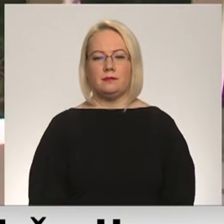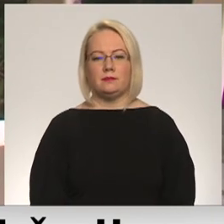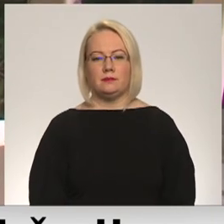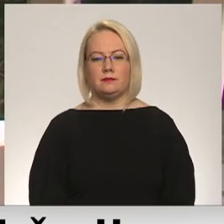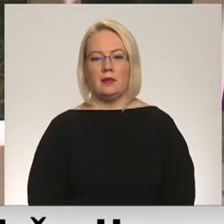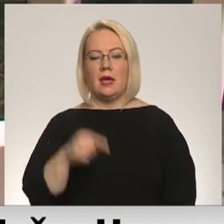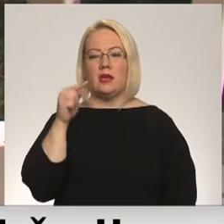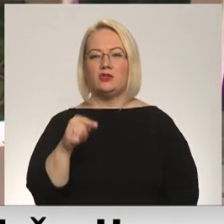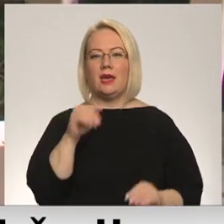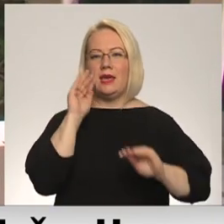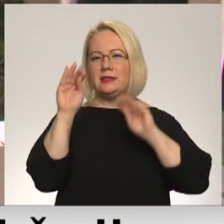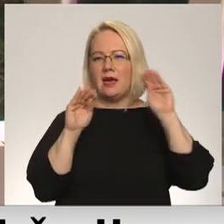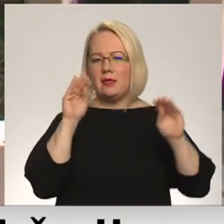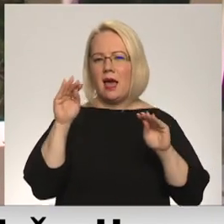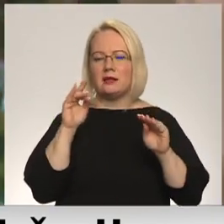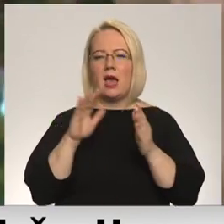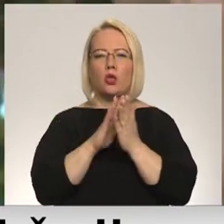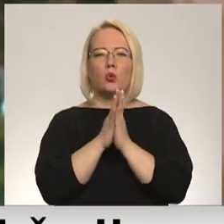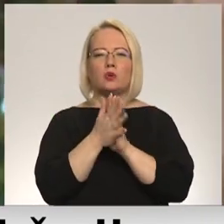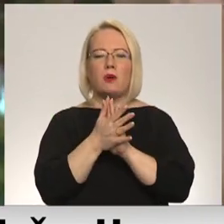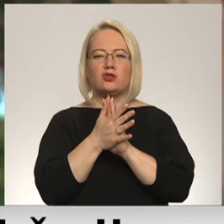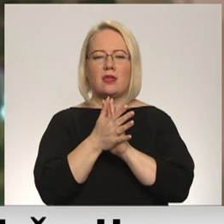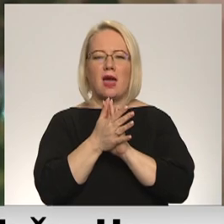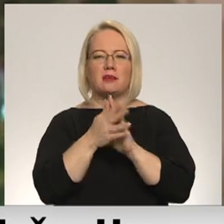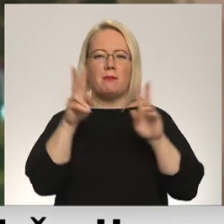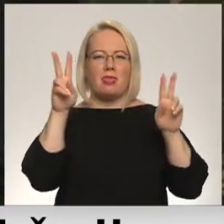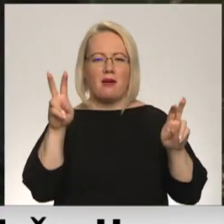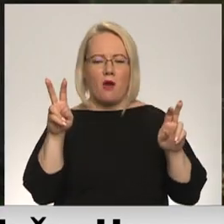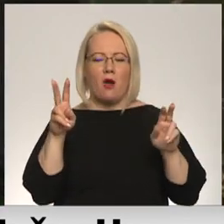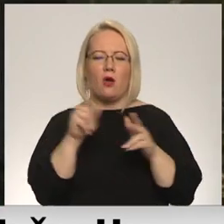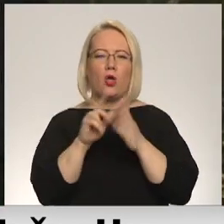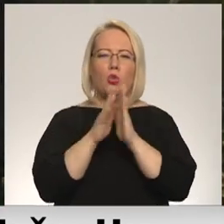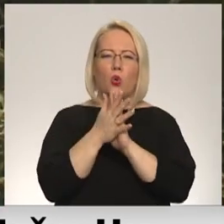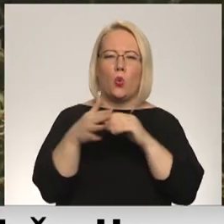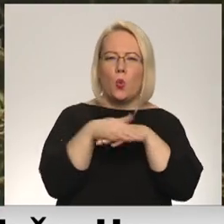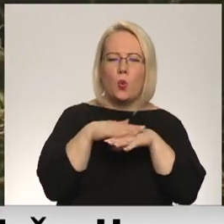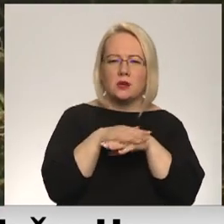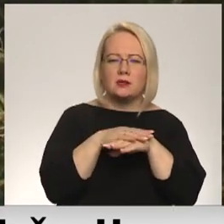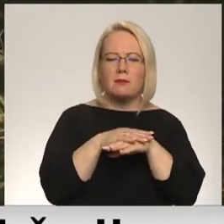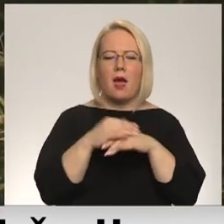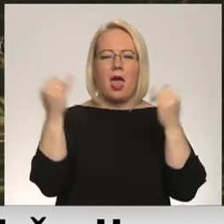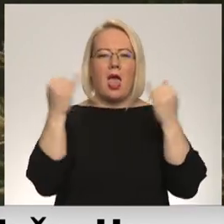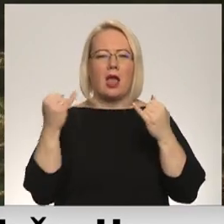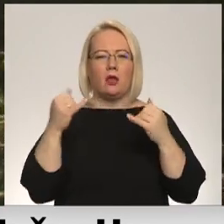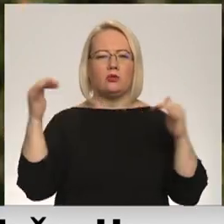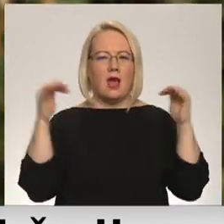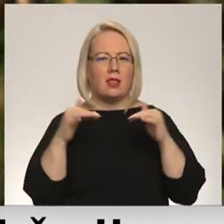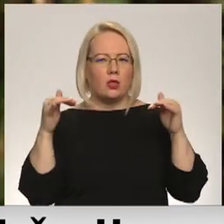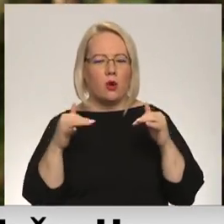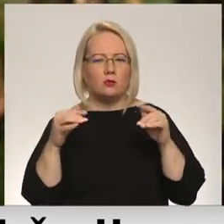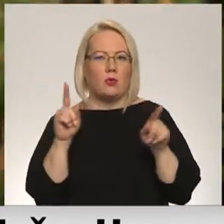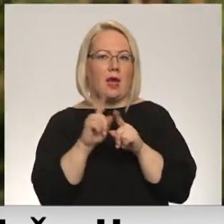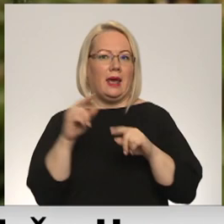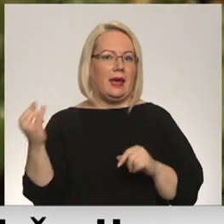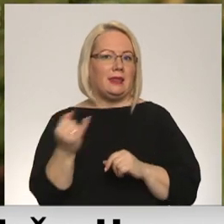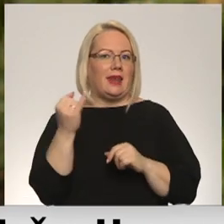Šī instalācija ir kā drūzmēšanās metafora. Aizvadīto svētku drūzma, eglīšu salidojums, beigu beigās arī intriga, jo Neiburgs